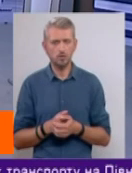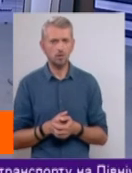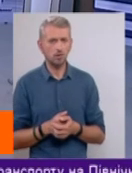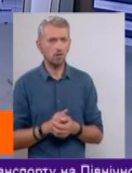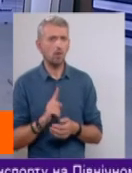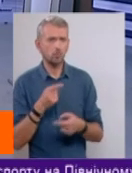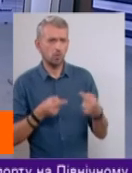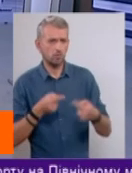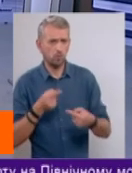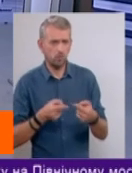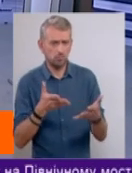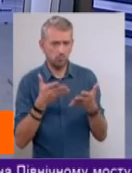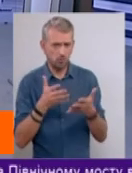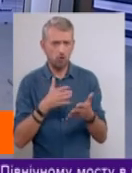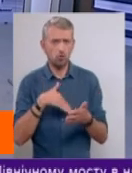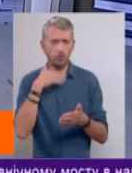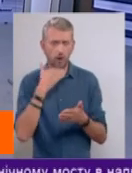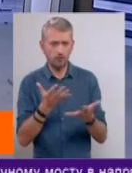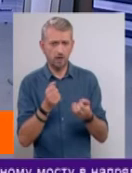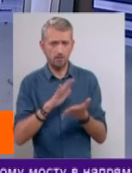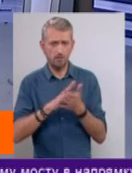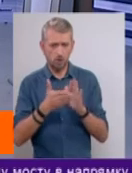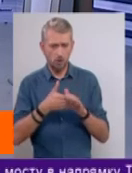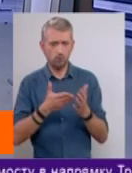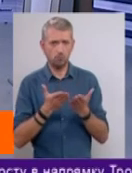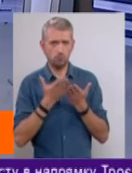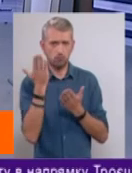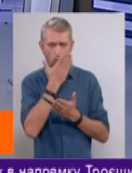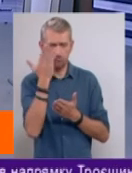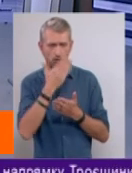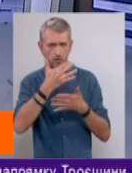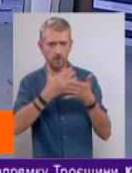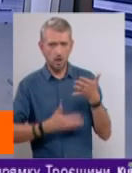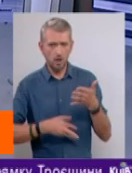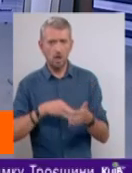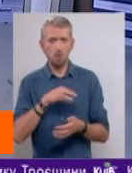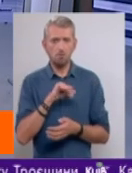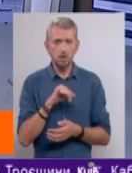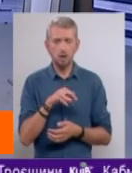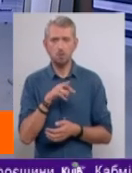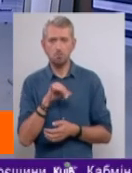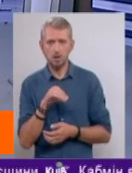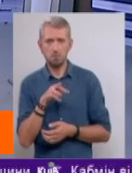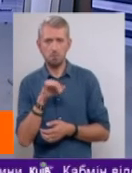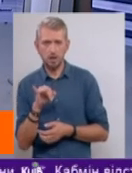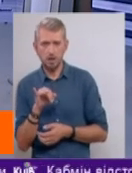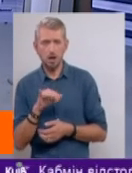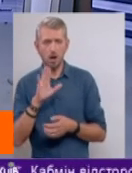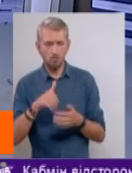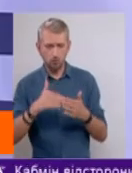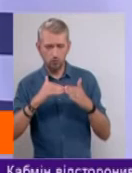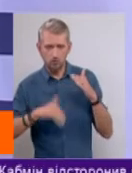спорити. Достаточно ж меморандум взяти і прочитати текст меморандума. Там «Ми, ми, ми», а потім ниже